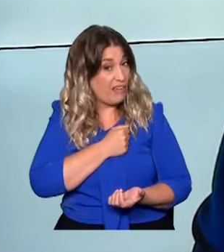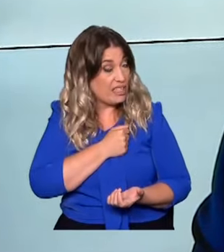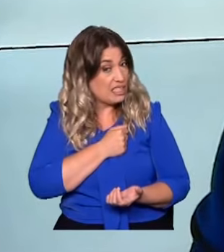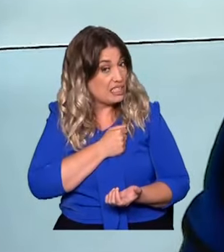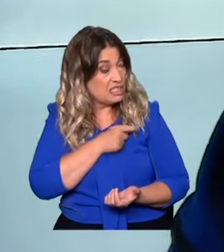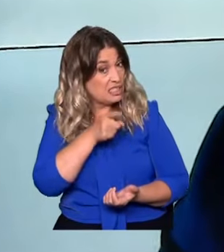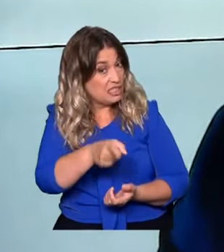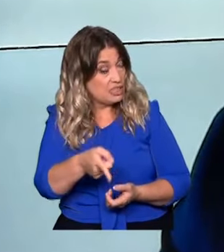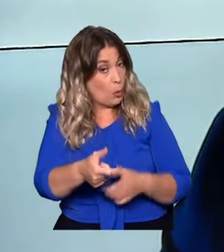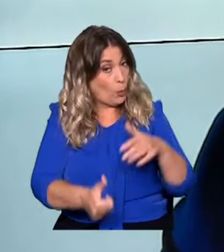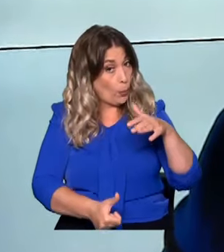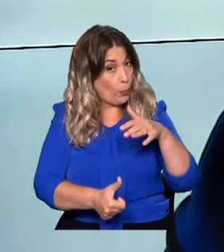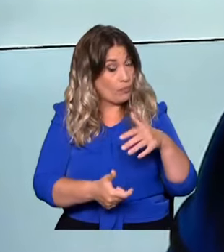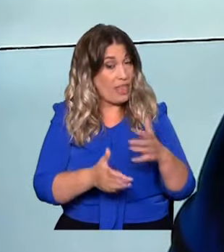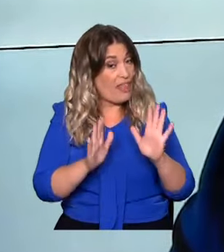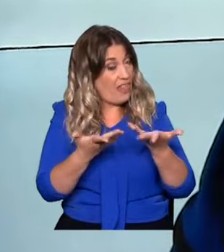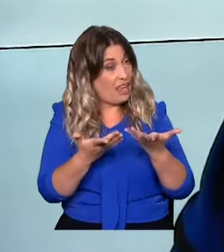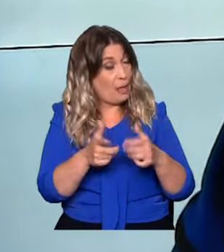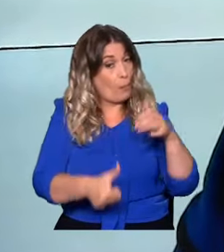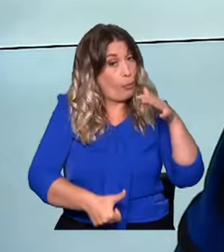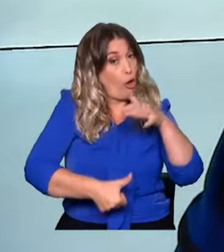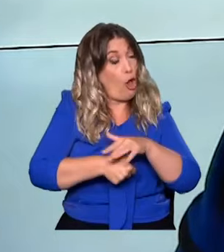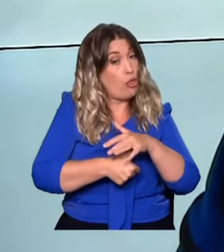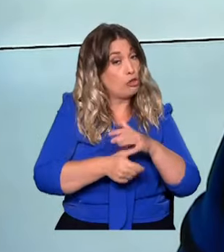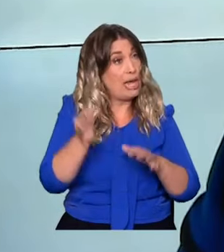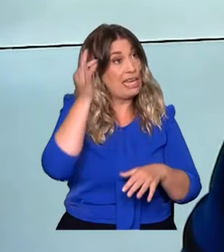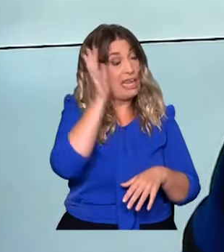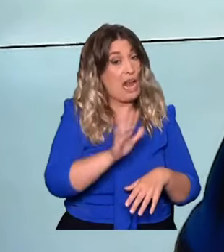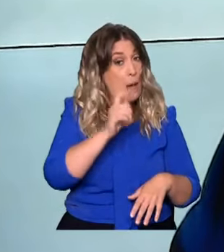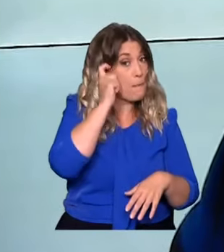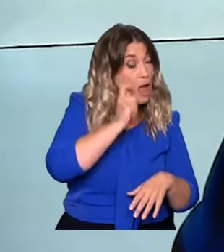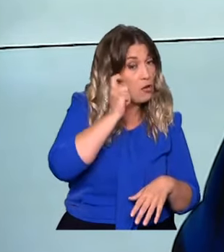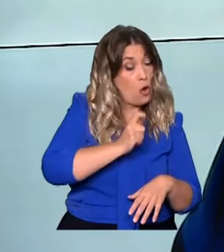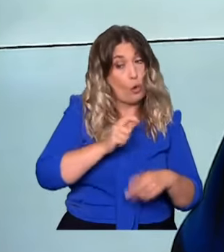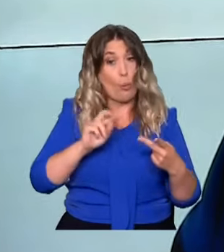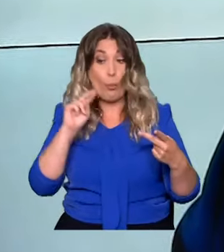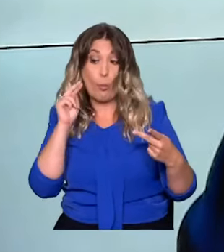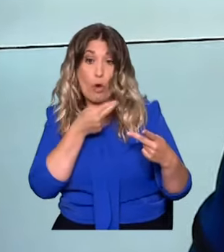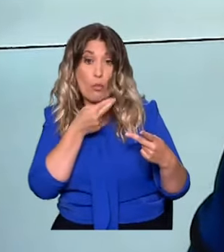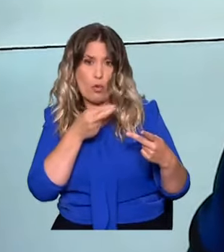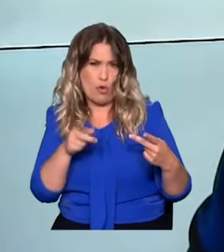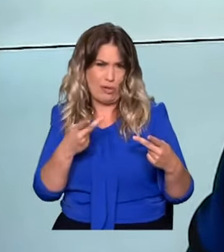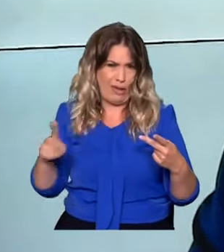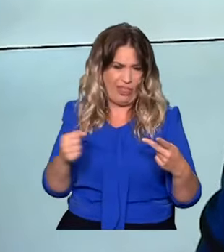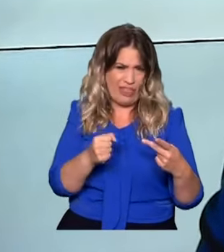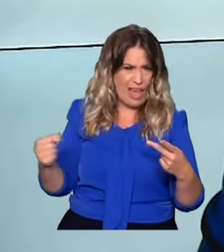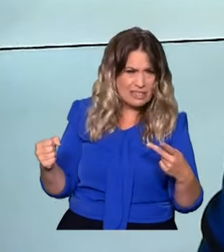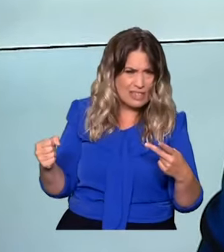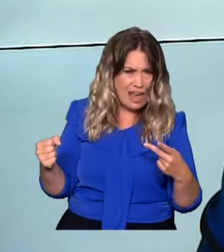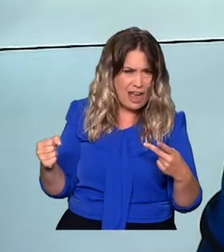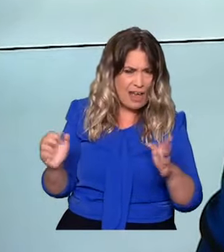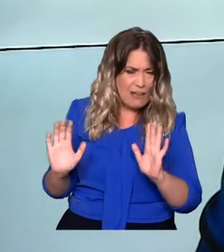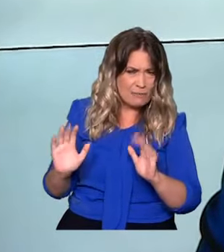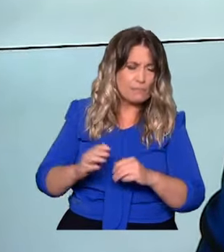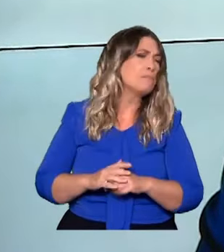πρωθυπουργό από το κόμμα της Λεπέν. Για να είμαστε ακριβείς, επειδή το εκλογικό σύστημα εκεί είναι σε δύο γύρους στις